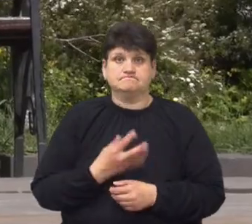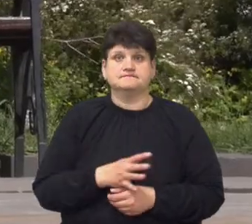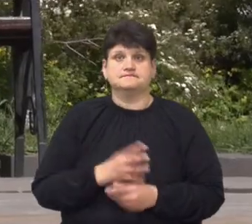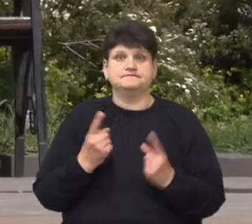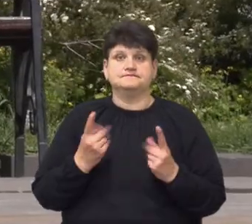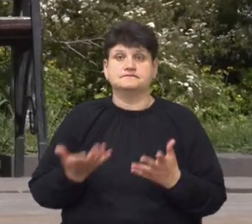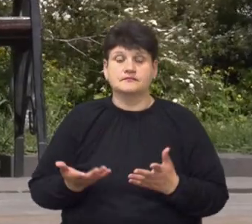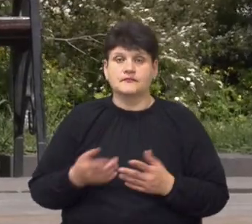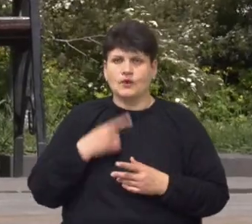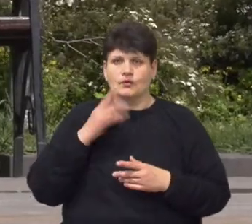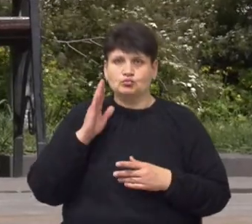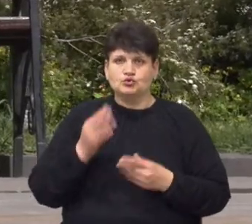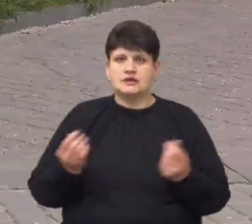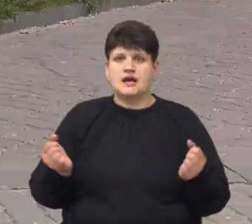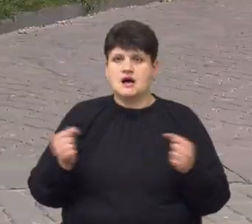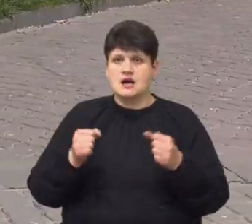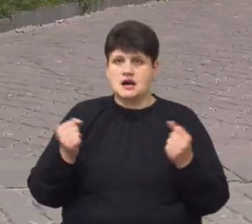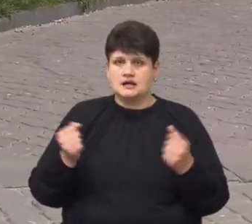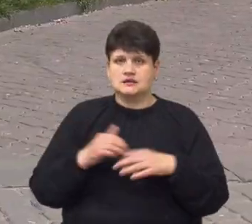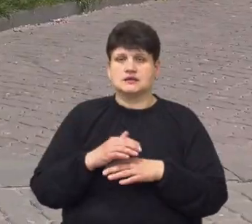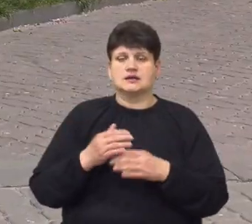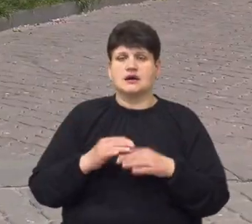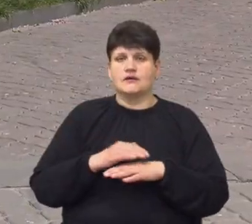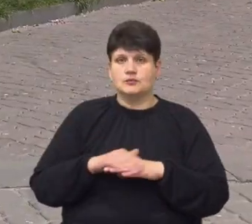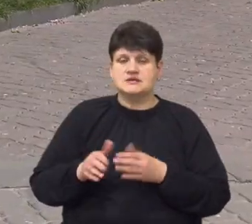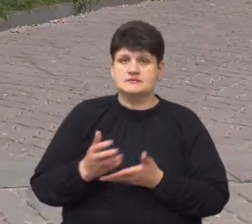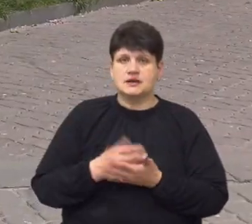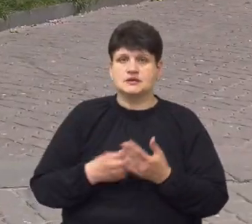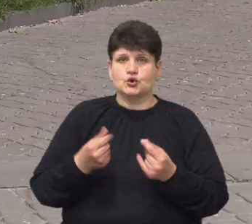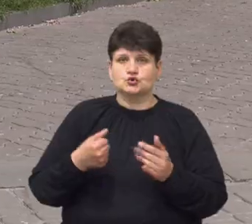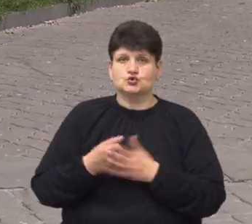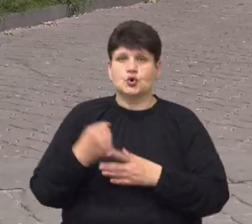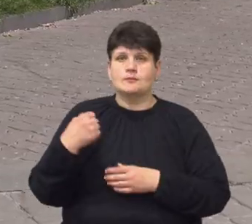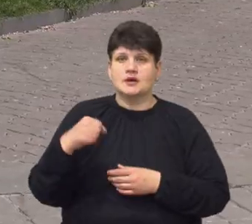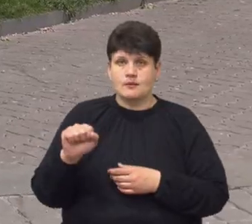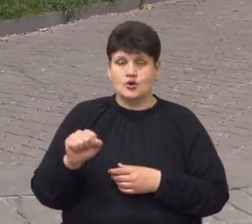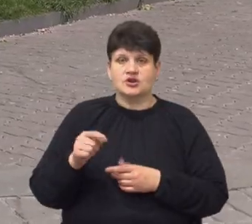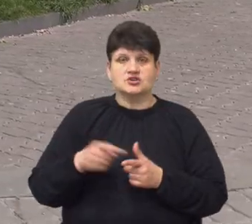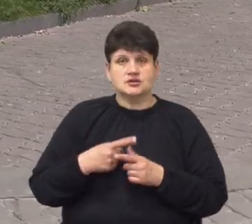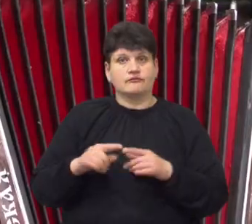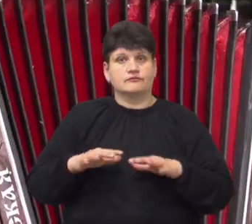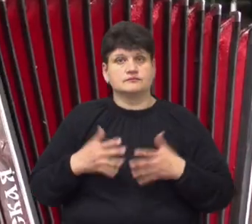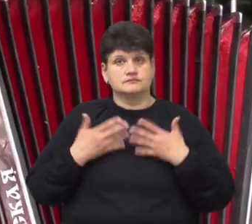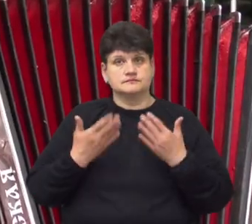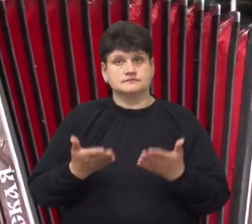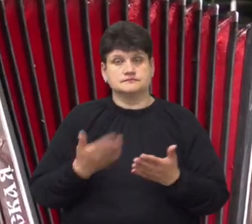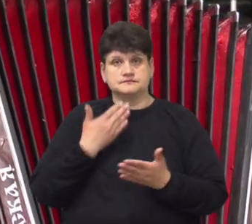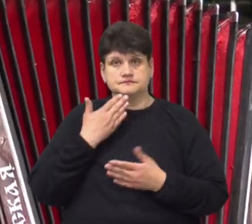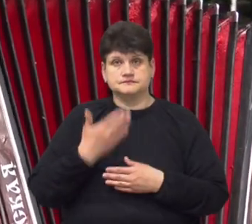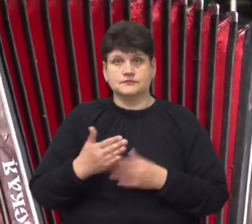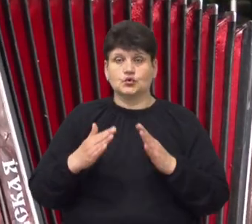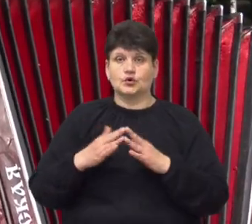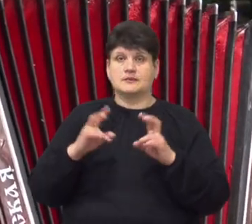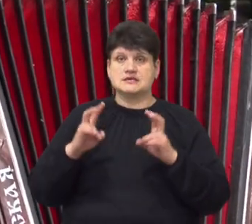Коваль каже, буде грати на вулицях і збирати кошти для ЗСУ до перемоги. На запитання, чи не втомився, відповідає. Вдома сяду